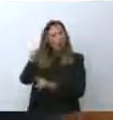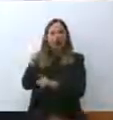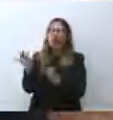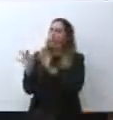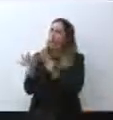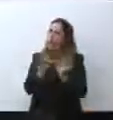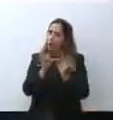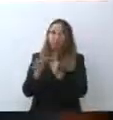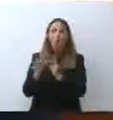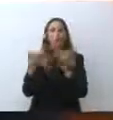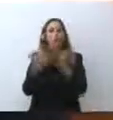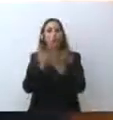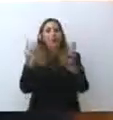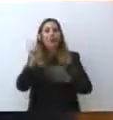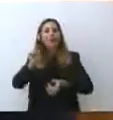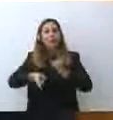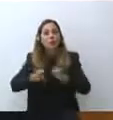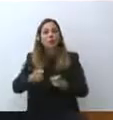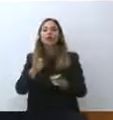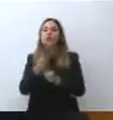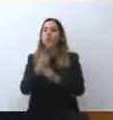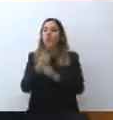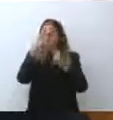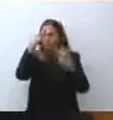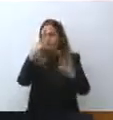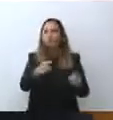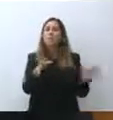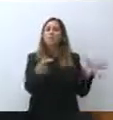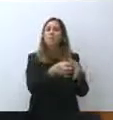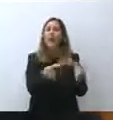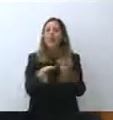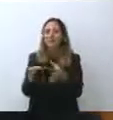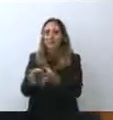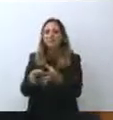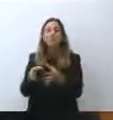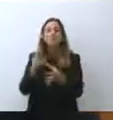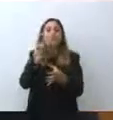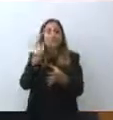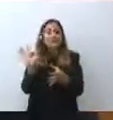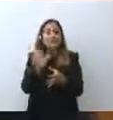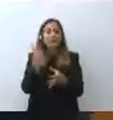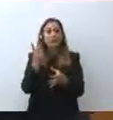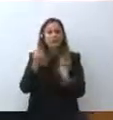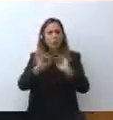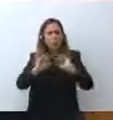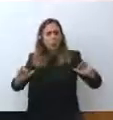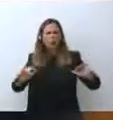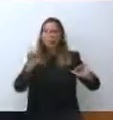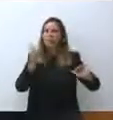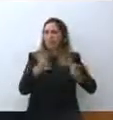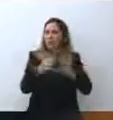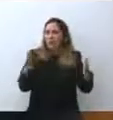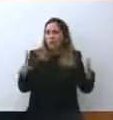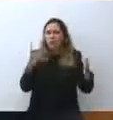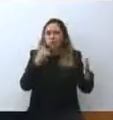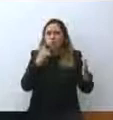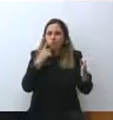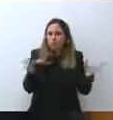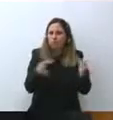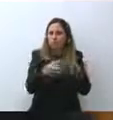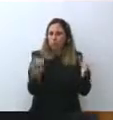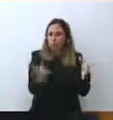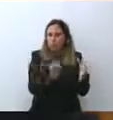i partiti, come separando un po' queste due realtà, in realtà appunto fanno parte tutti della stessa maggioranza e quindi